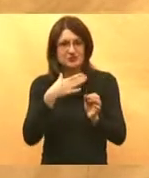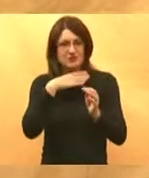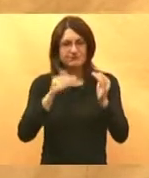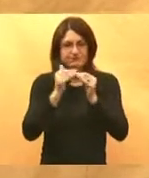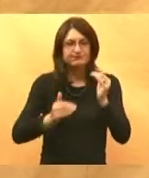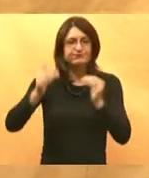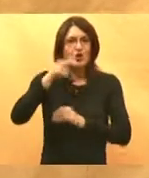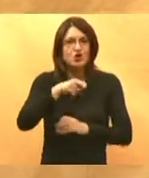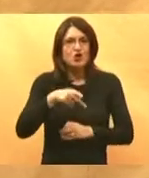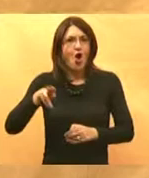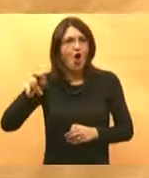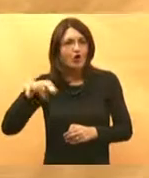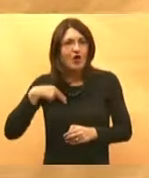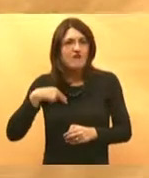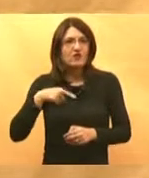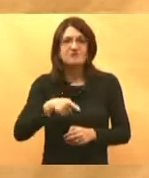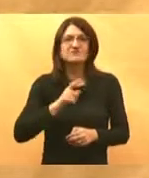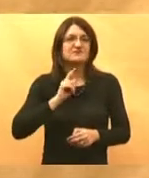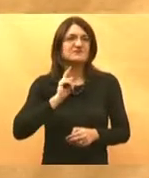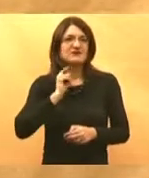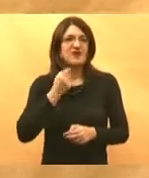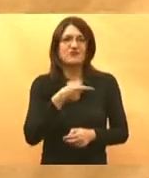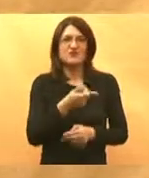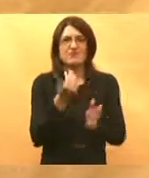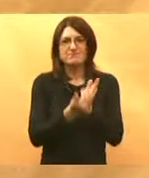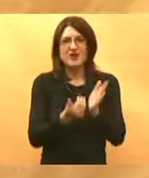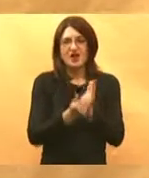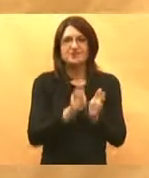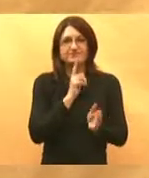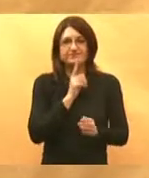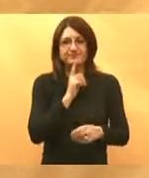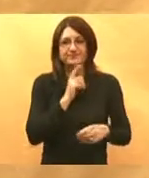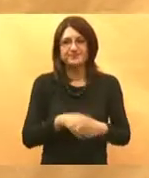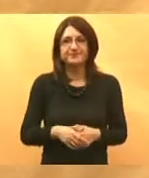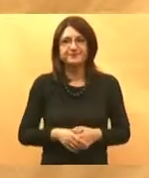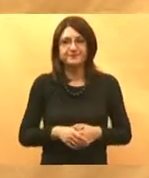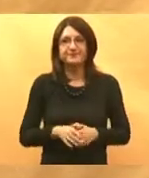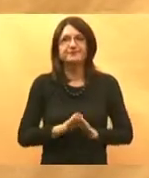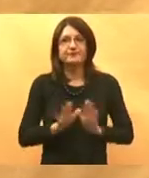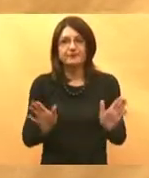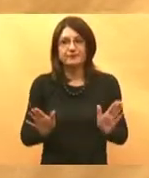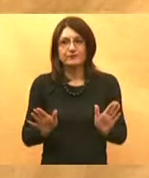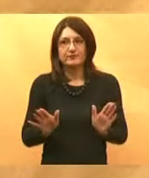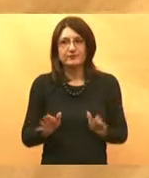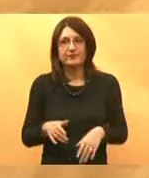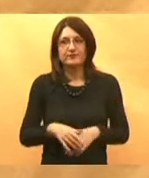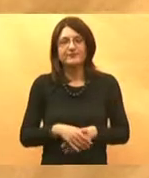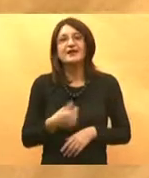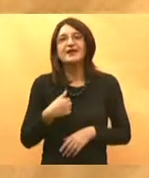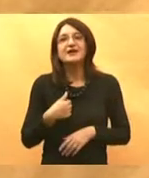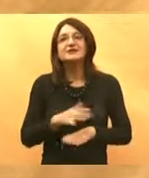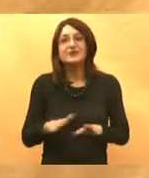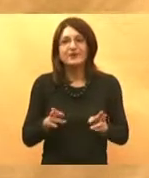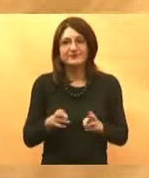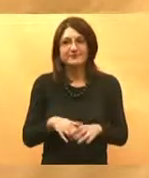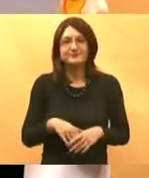odgovornost koju taj dakle doktor ima eto samo toliko ja bi Sonja ako mogu samo kratko ja